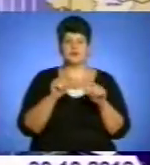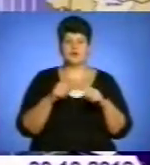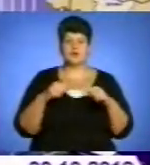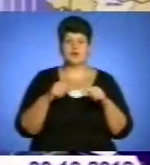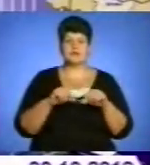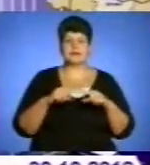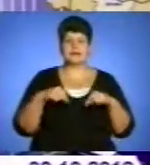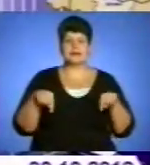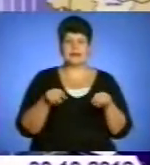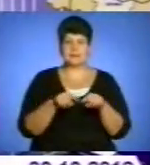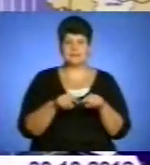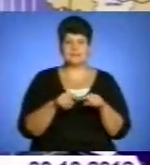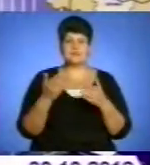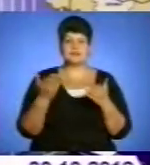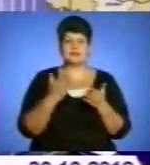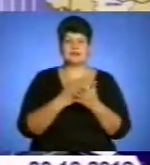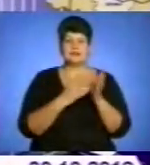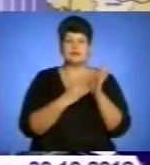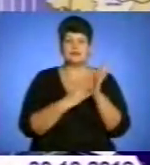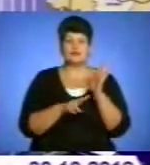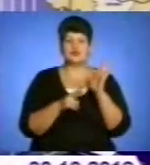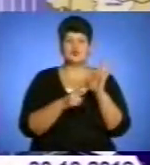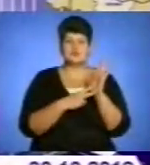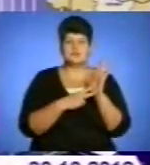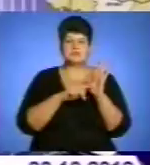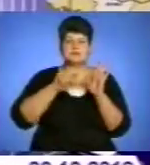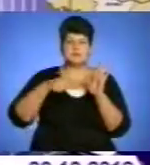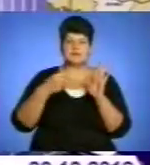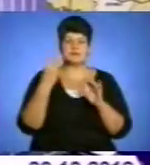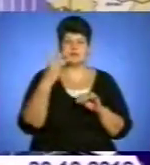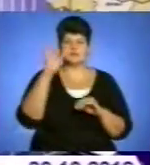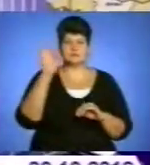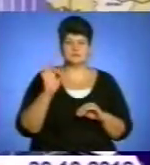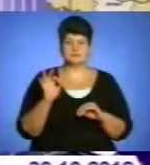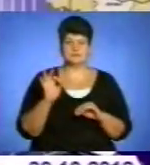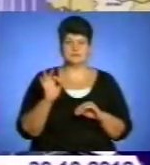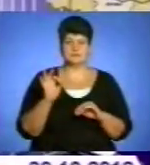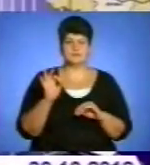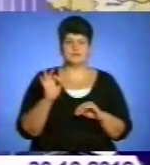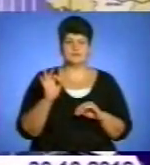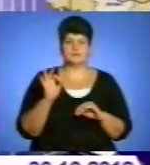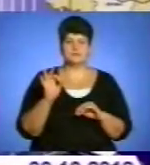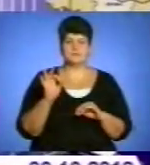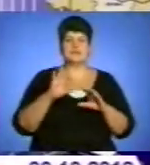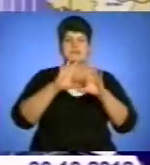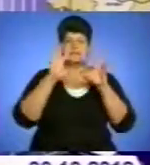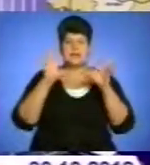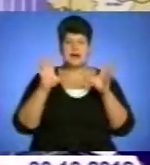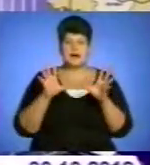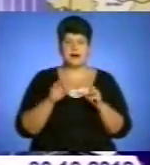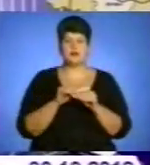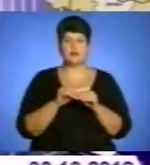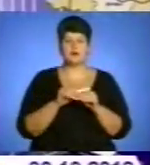протоколи, які становять 97,03%. По загальномандатному